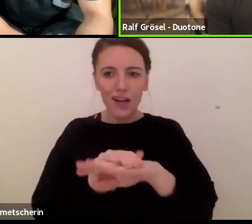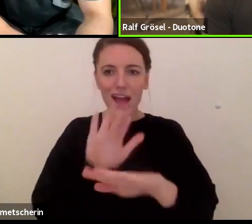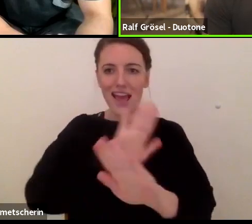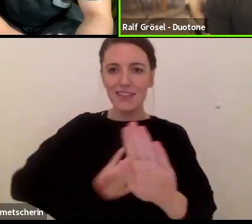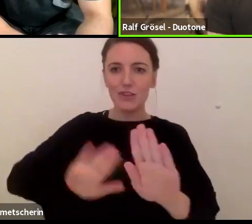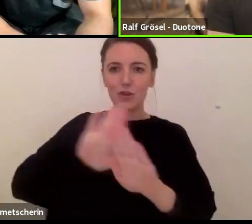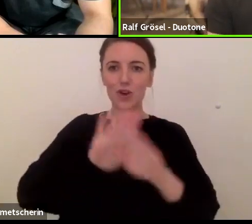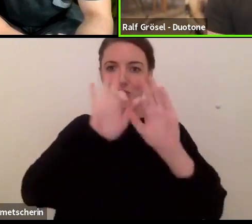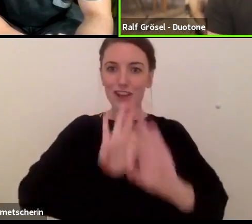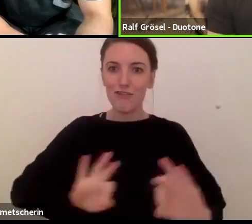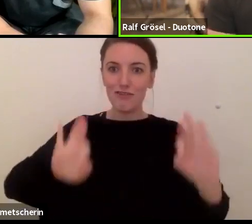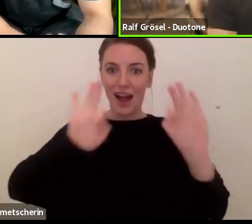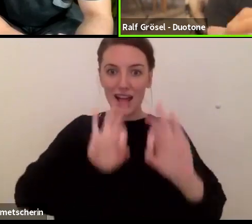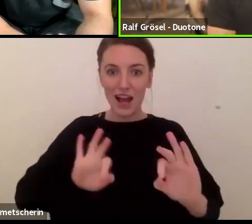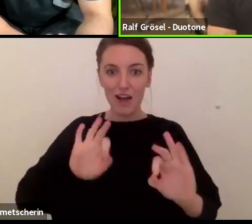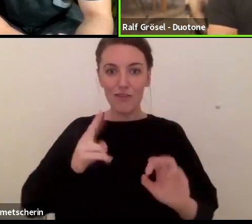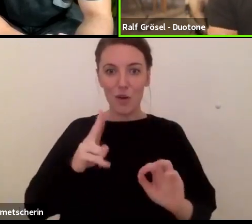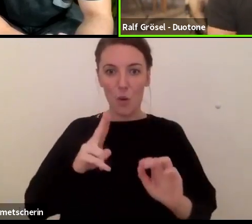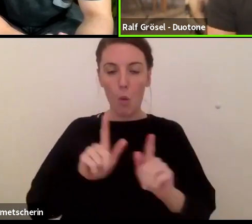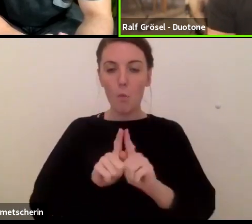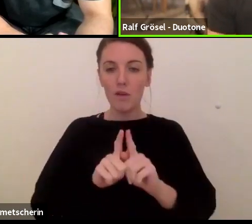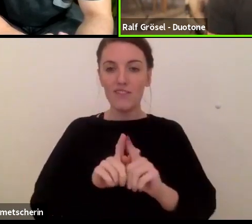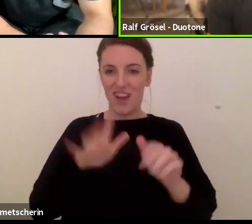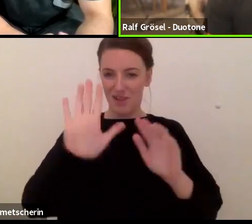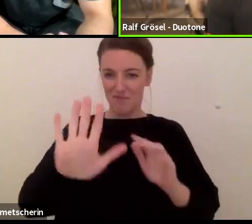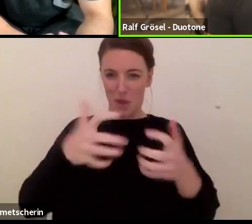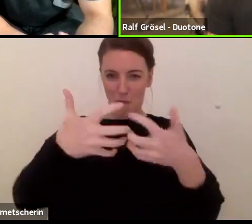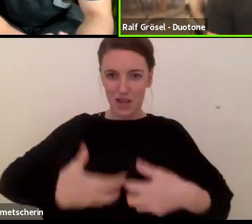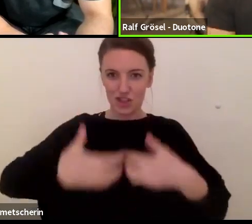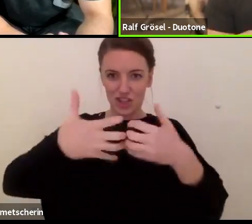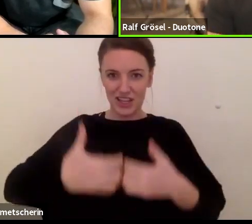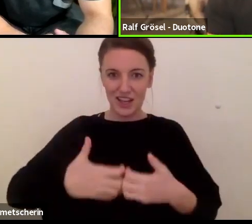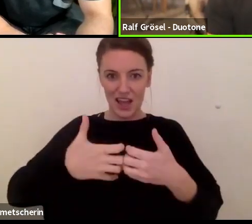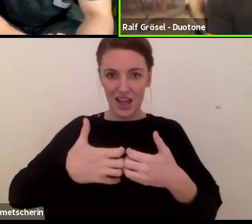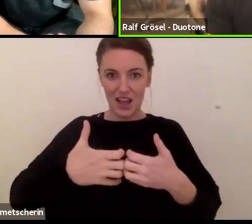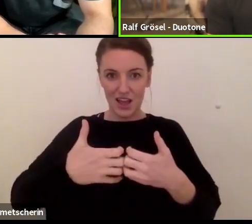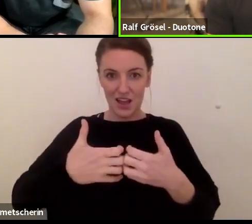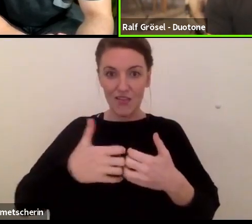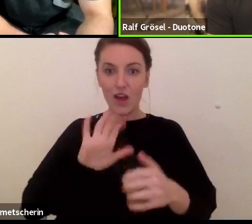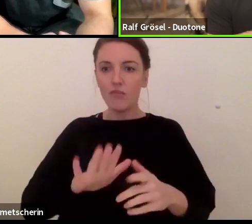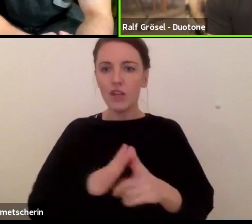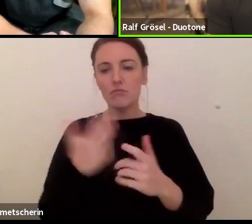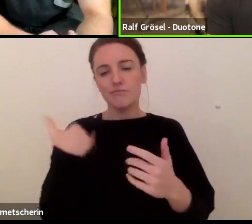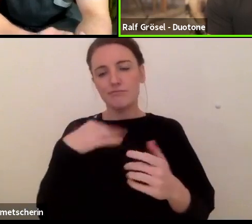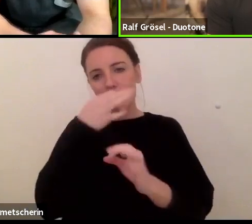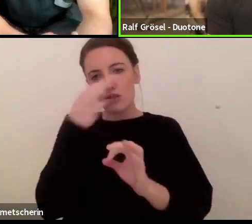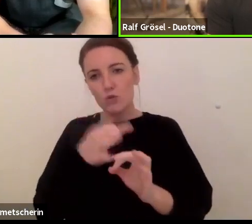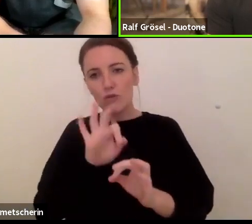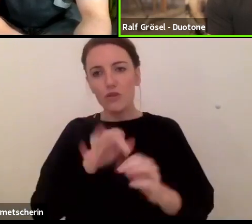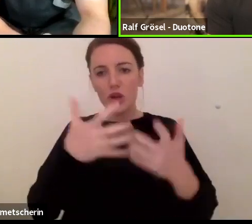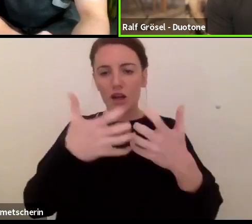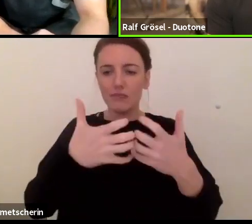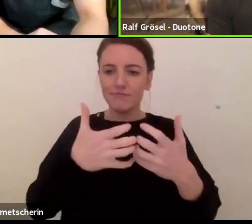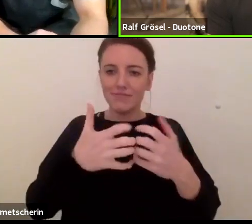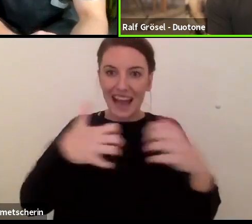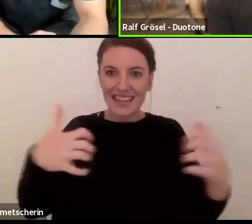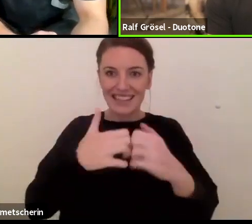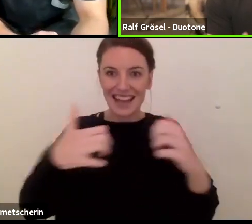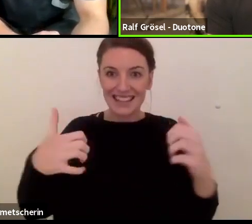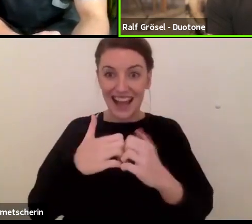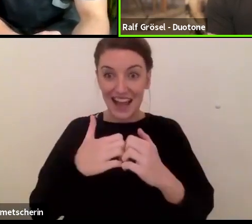nämlich ihre Reißmaschine, also die Maschine, mit der sie quasi ihre Reißversuche machen, zerstört haben, weil sie das Material nicht mehr reißen konnten.